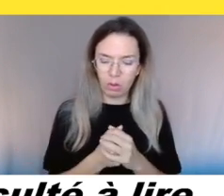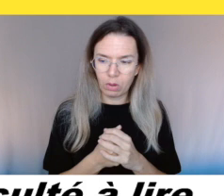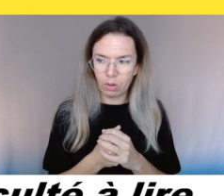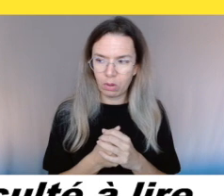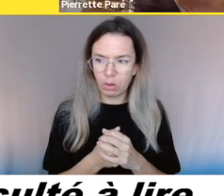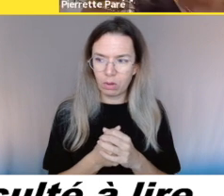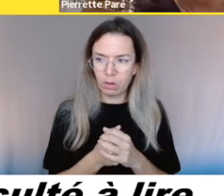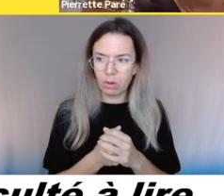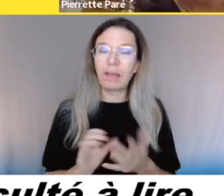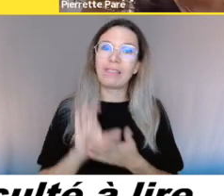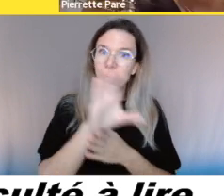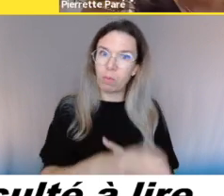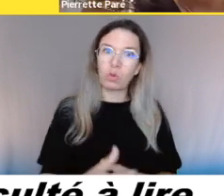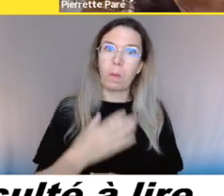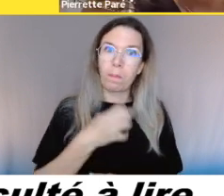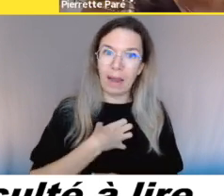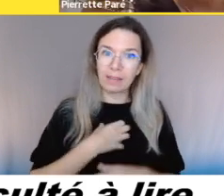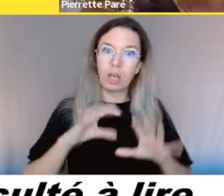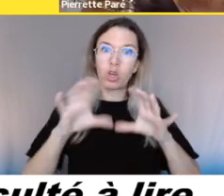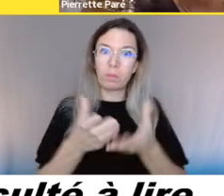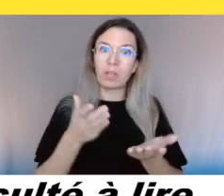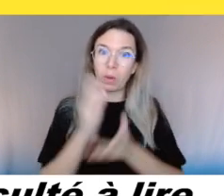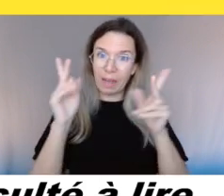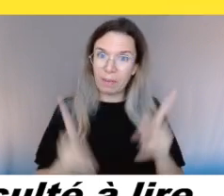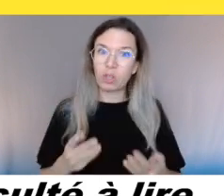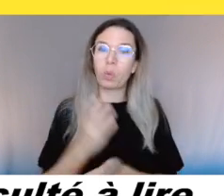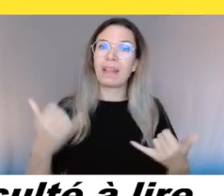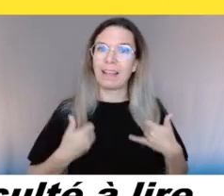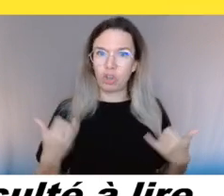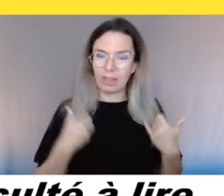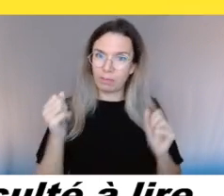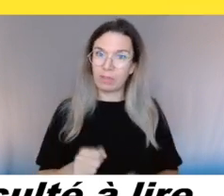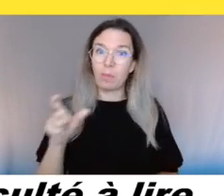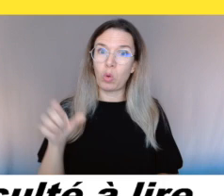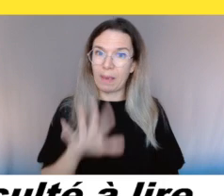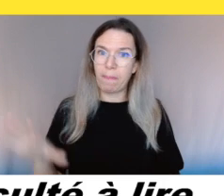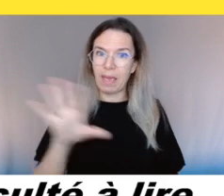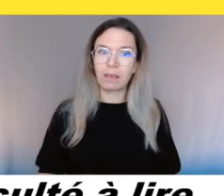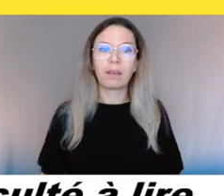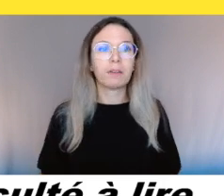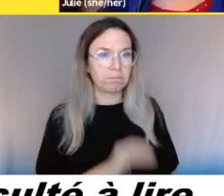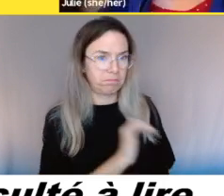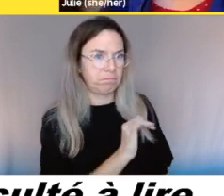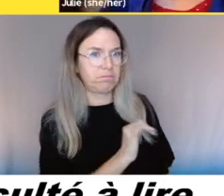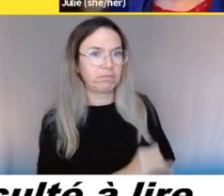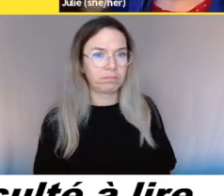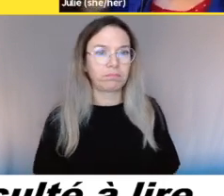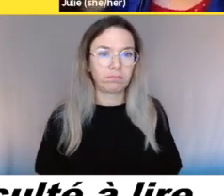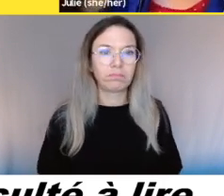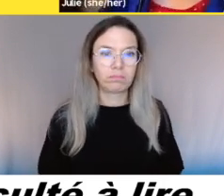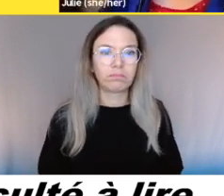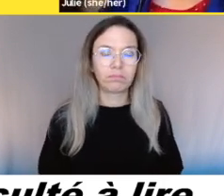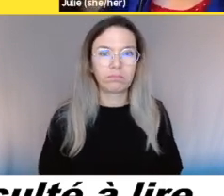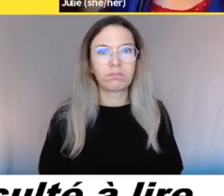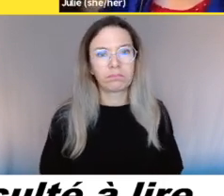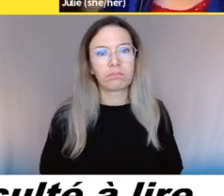» «'est ça. Mais écoute, ça est arrivé les deux places à Magog. » C'est ça. » «